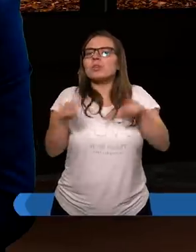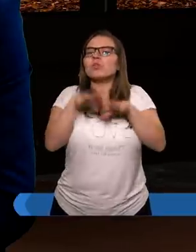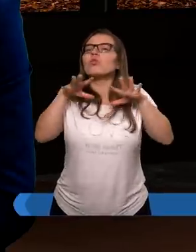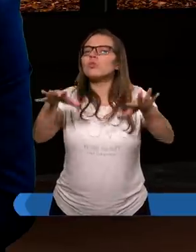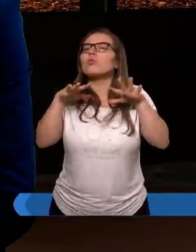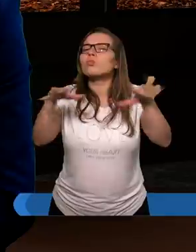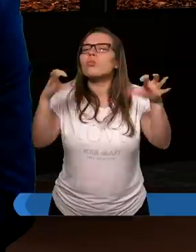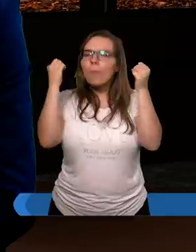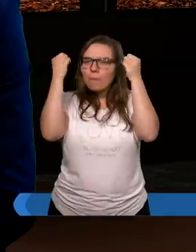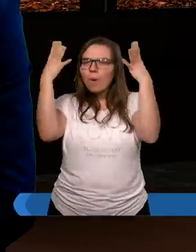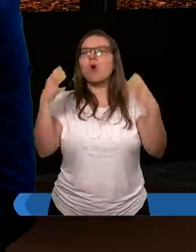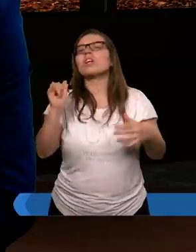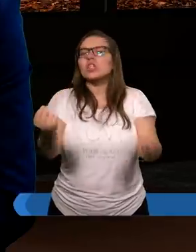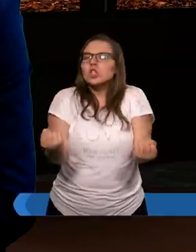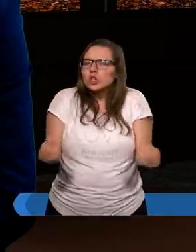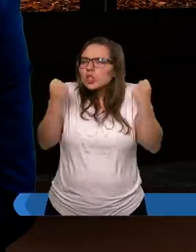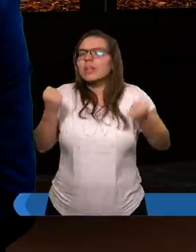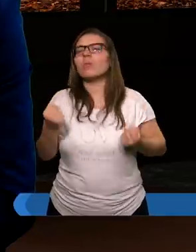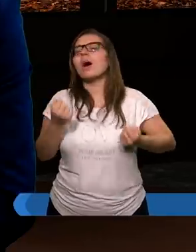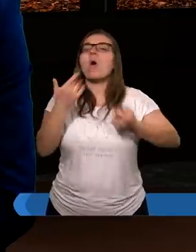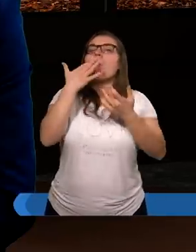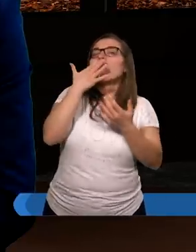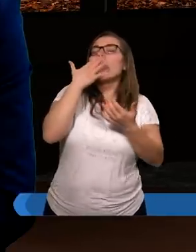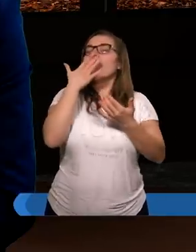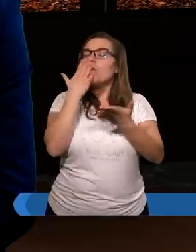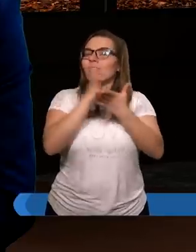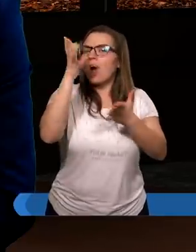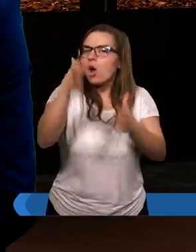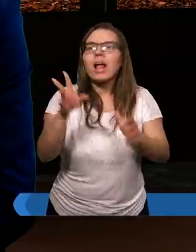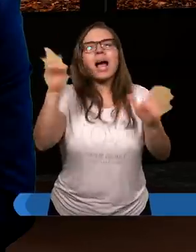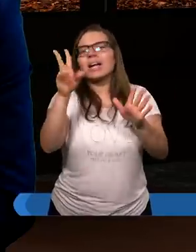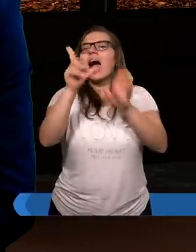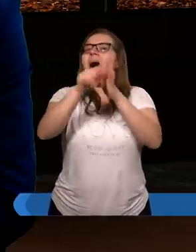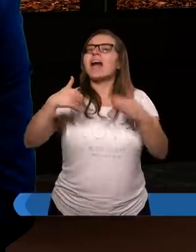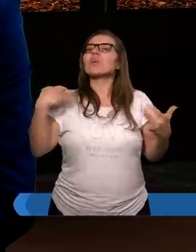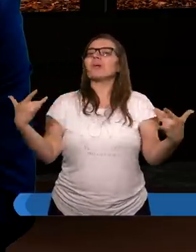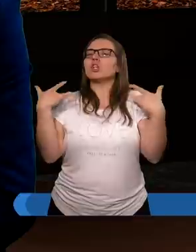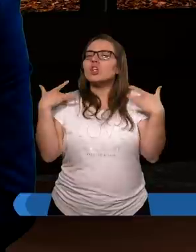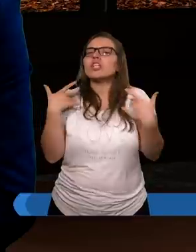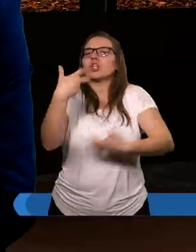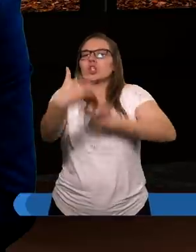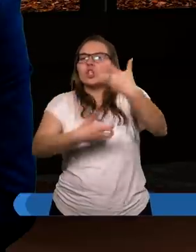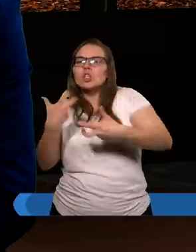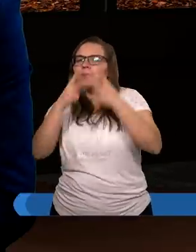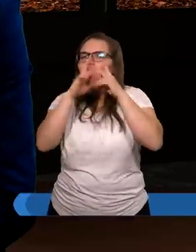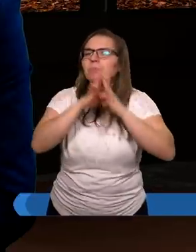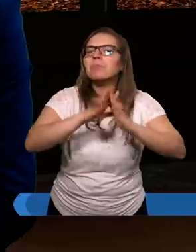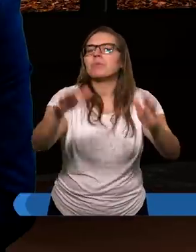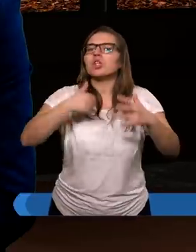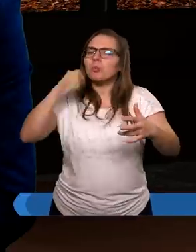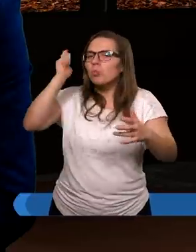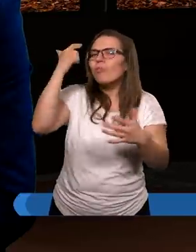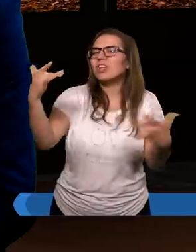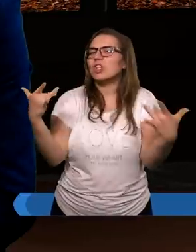dużo mądrości i siły, aby nie tylko pięknie mówić o Tobie, ale również, aby żyć. Głównie, aby